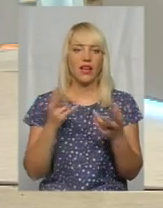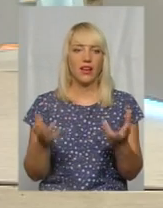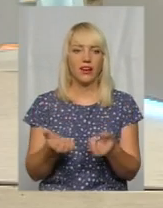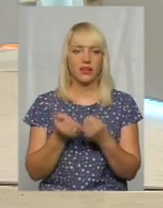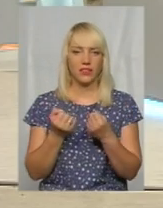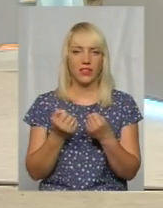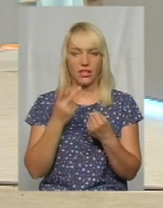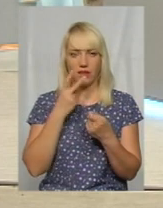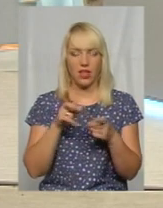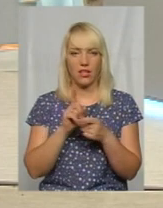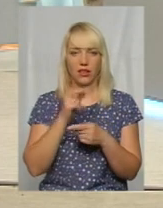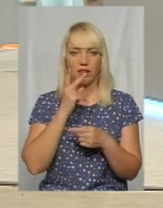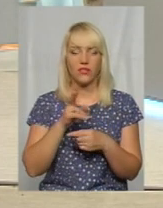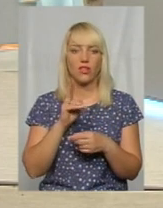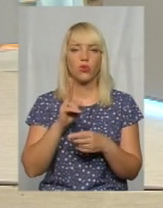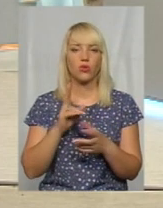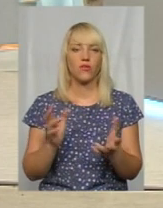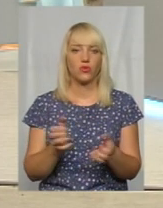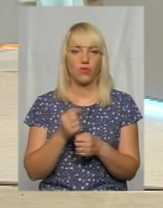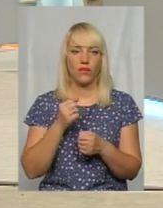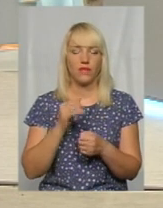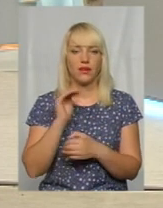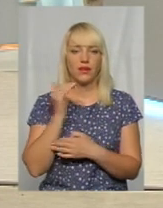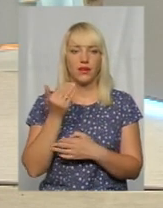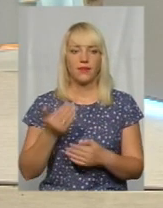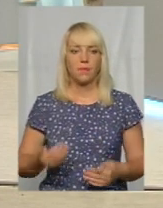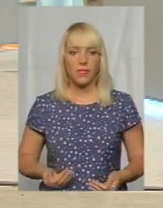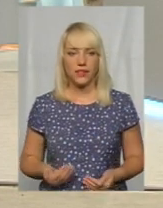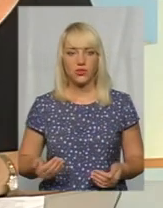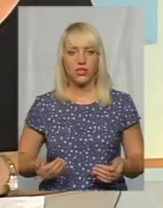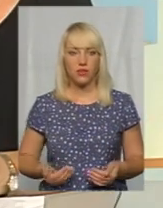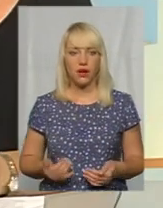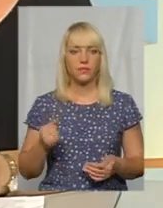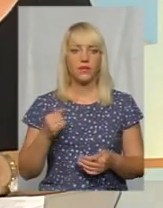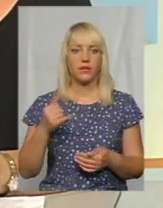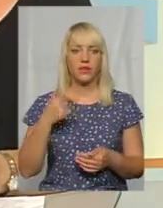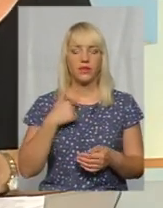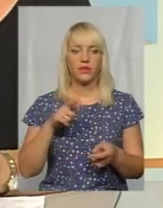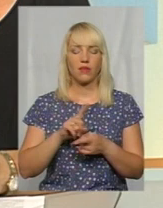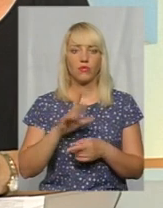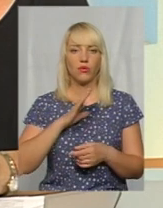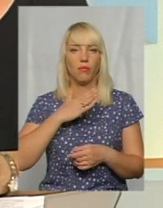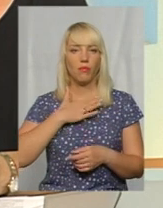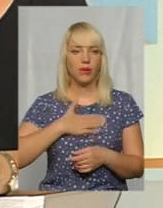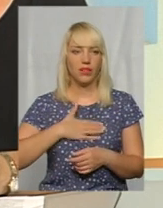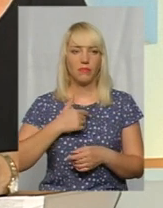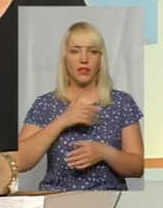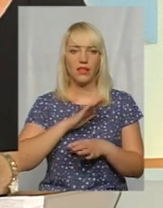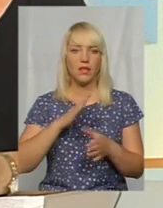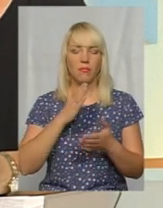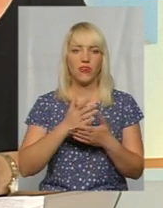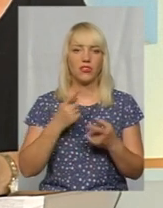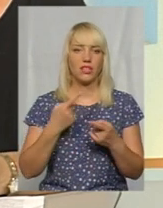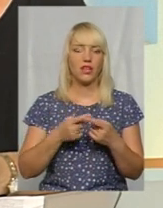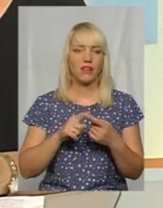дивляться, який врятував дитині життя. І мені так було приємно, що я не маючи таких грошей